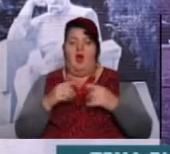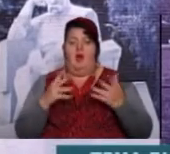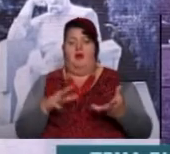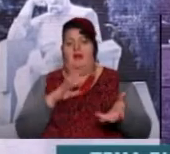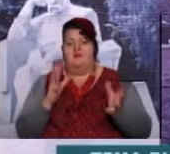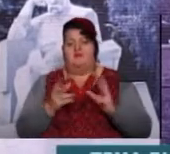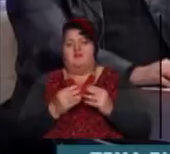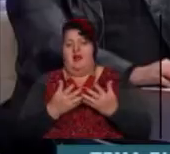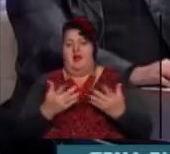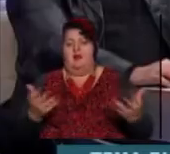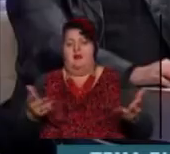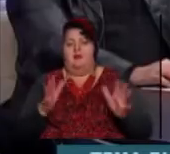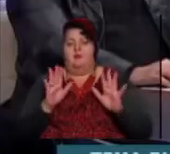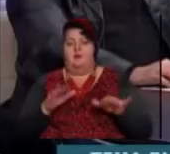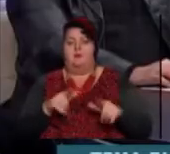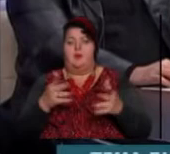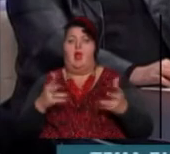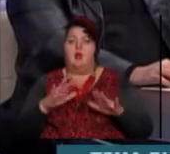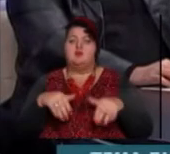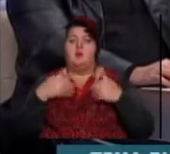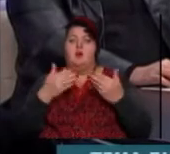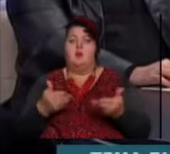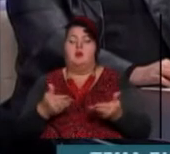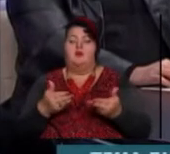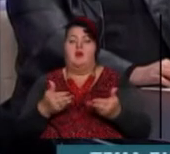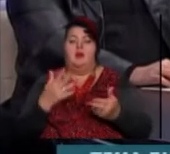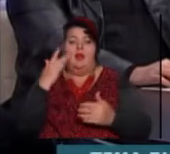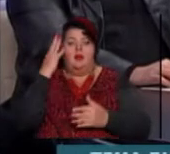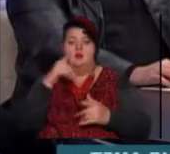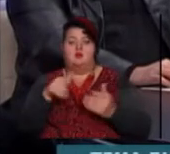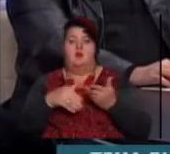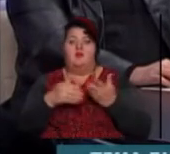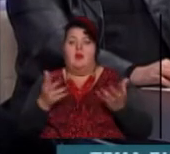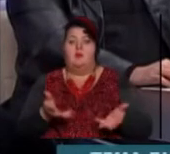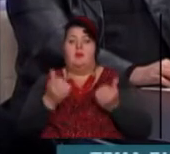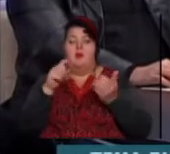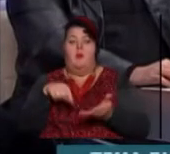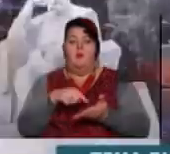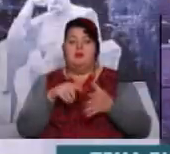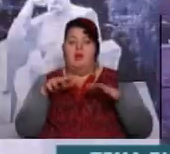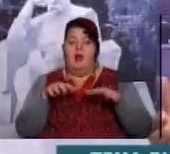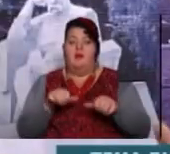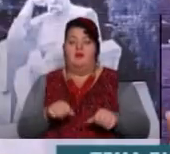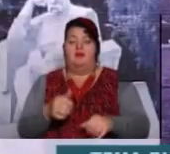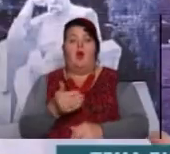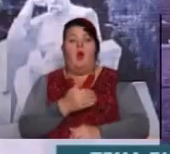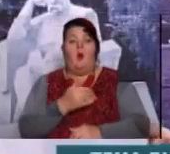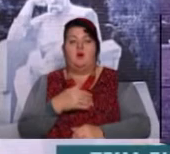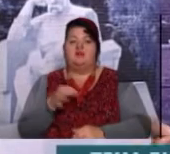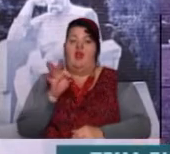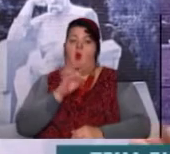взагалі. А ви якось пропонували ідею, щоб вас підтримали, можливо, міська влада наша? Хочеться,